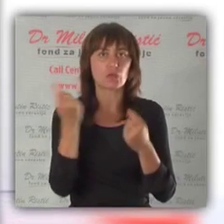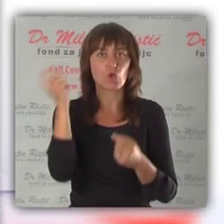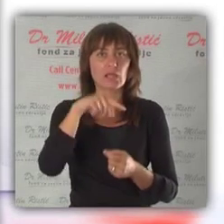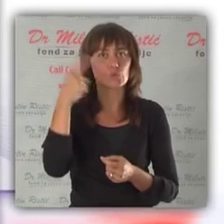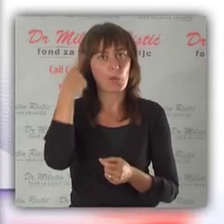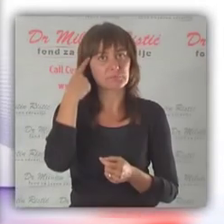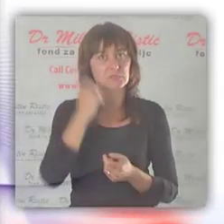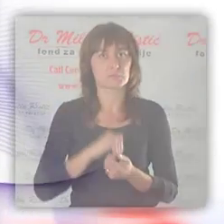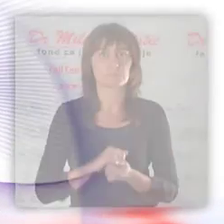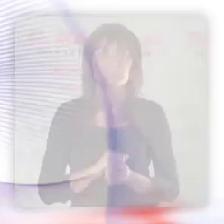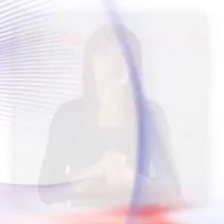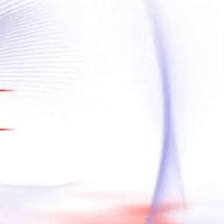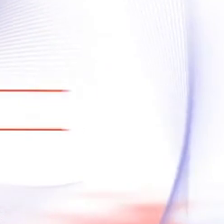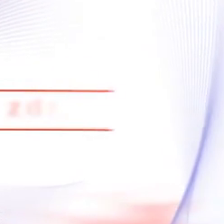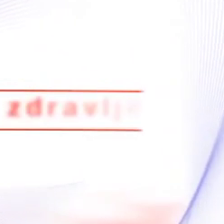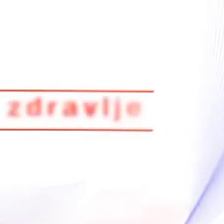znojenje, ne dolazi u ovu.